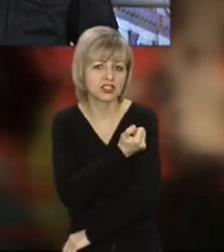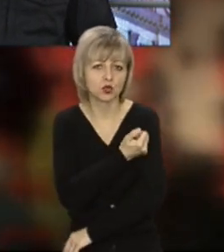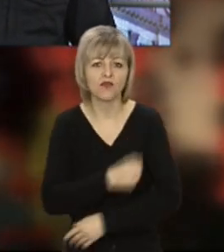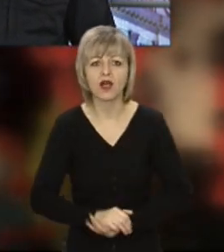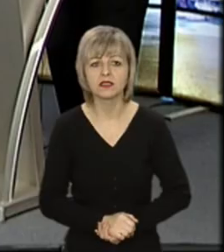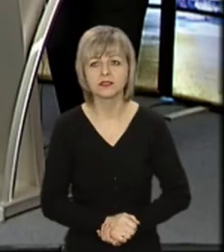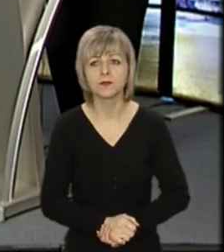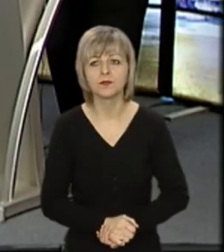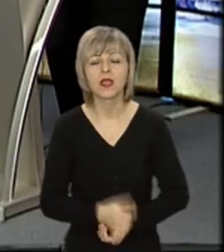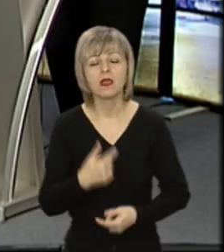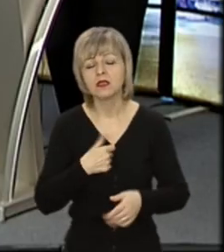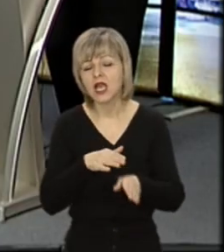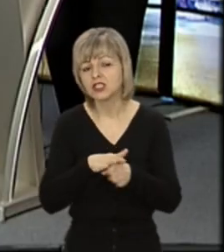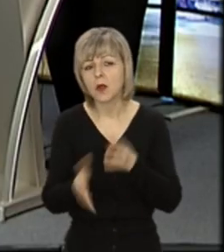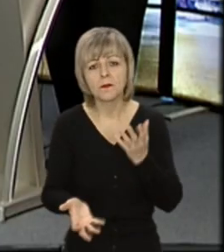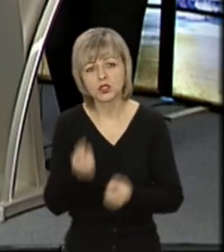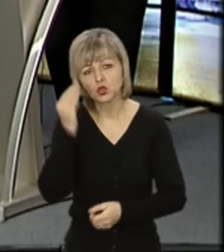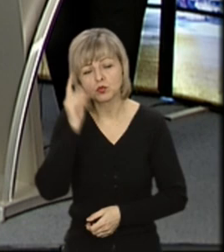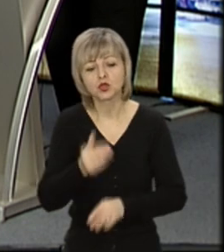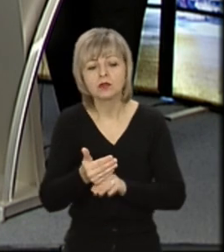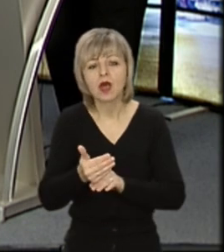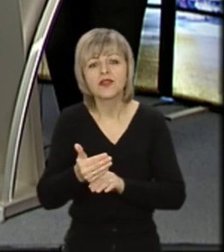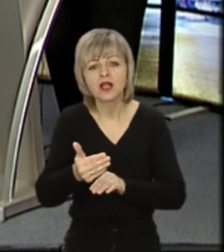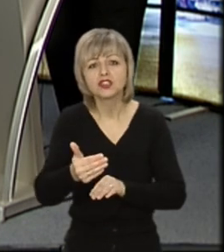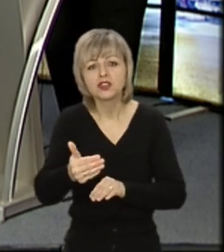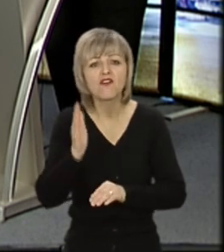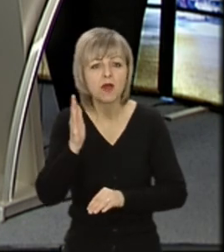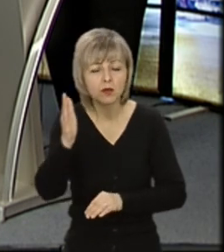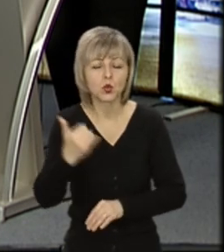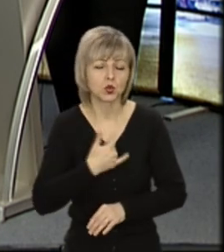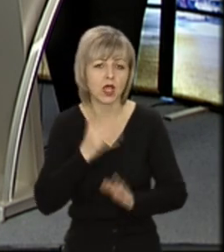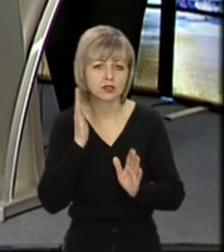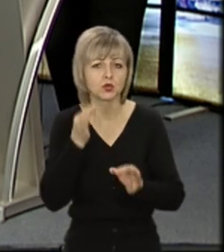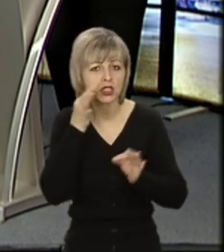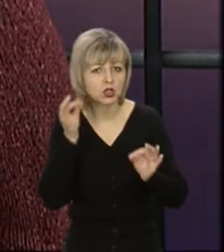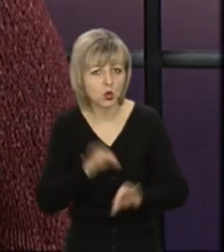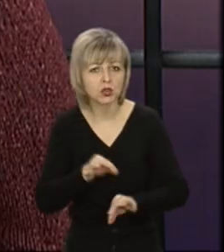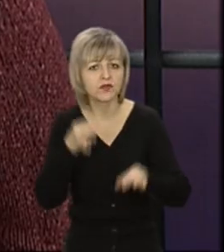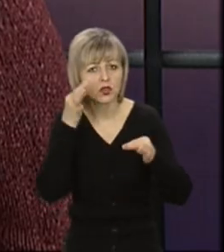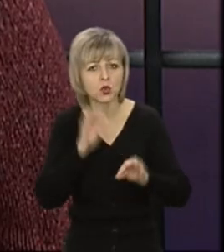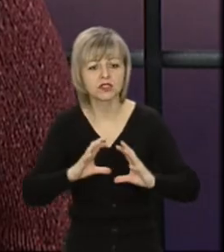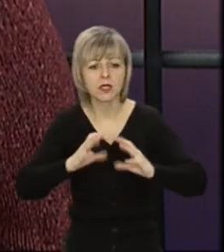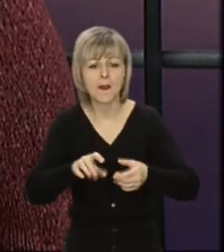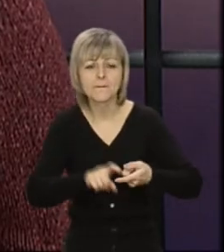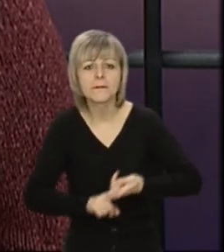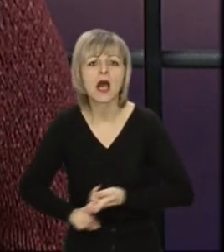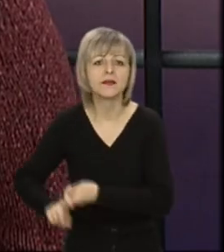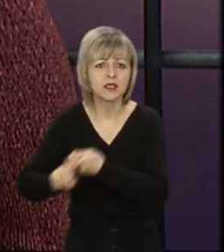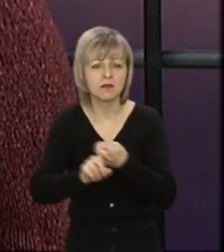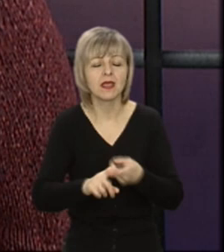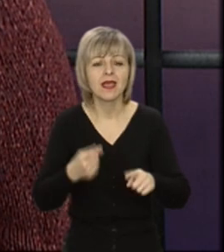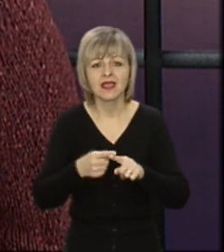ви? Що я можу сказати? Я цілком підтримую думку, що чим далі, на жаль, в нас буде досвід. Знаєте, досвід пандемії, він, на жаль,